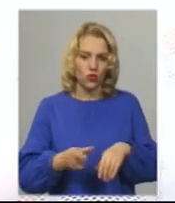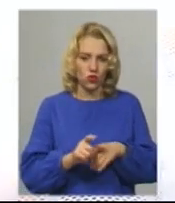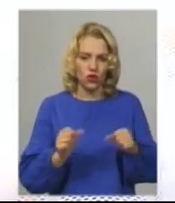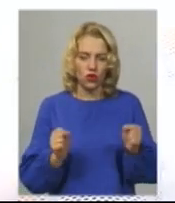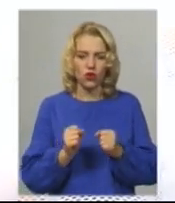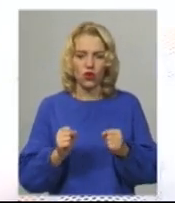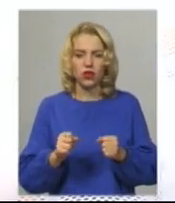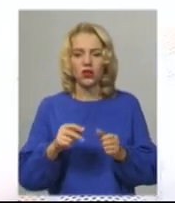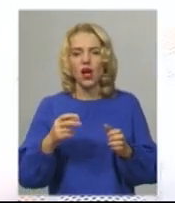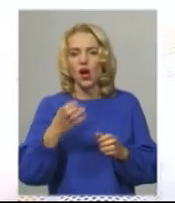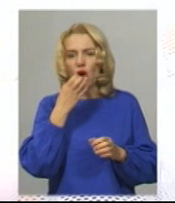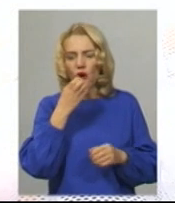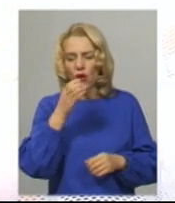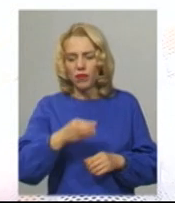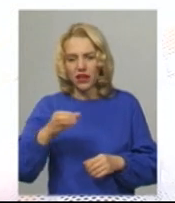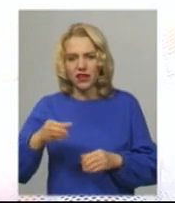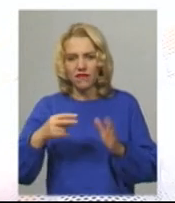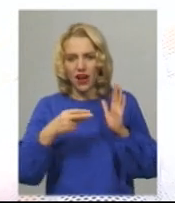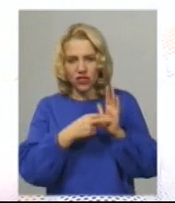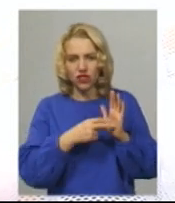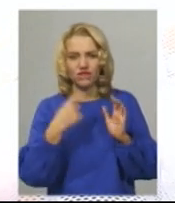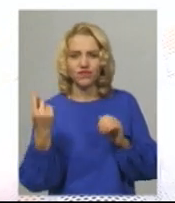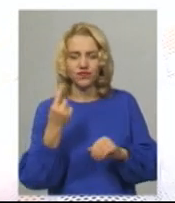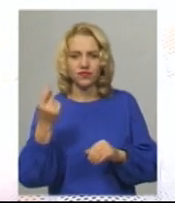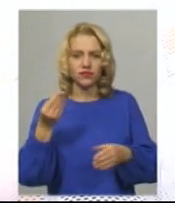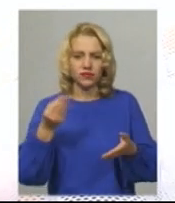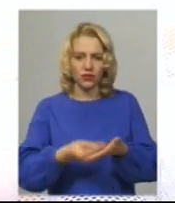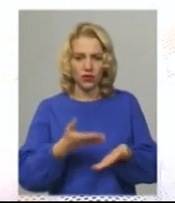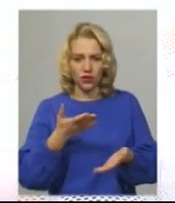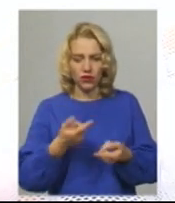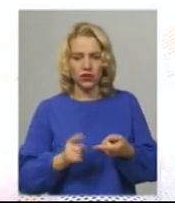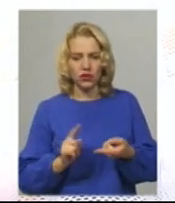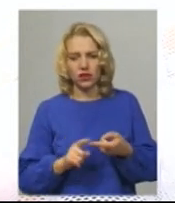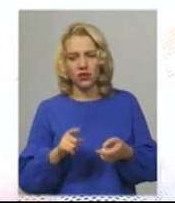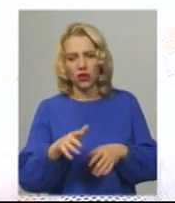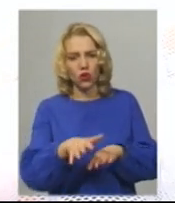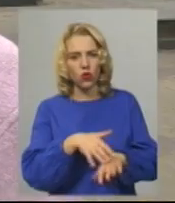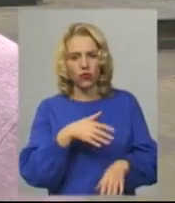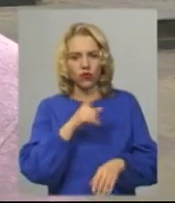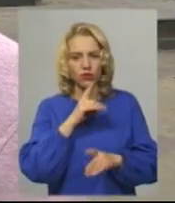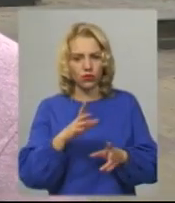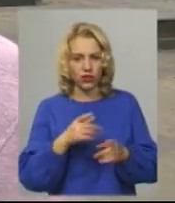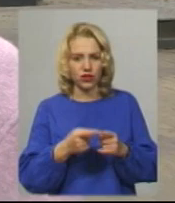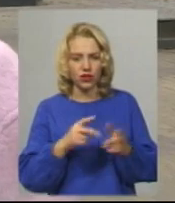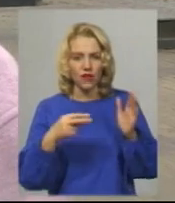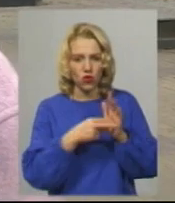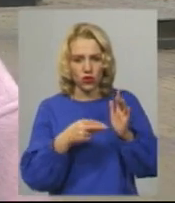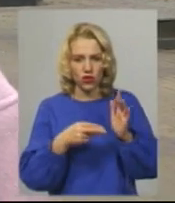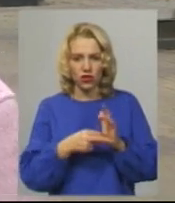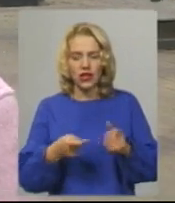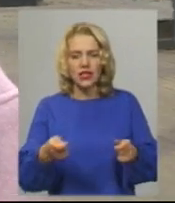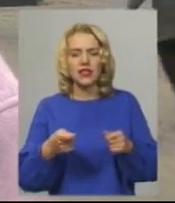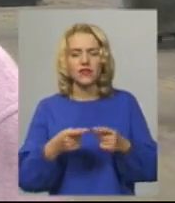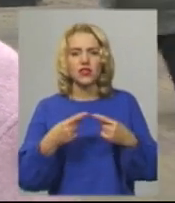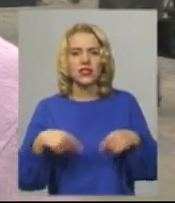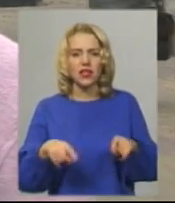обігрівач шмикали, але це також тягне електроенергію, вони ж електричні, то довго ними не напалиш. Завідуючи сектору Хмельницького